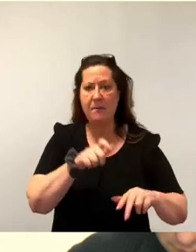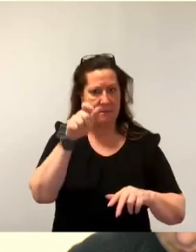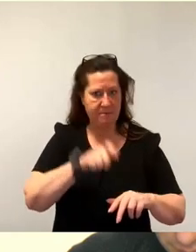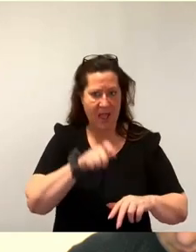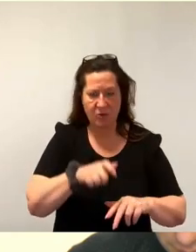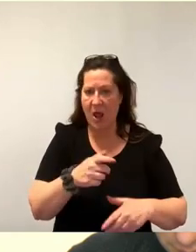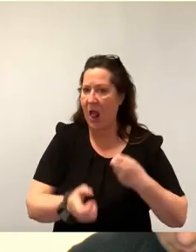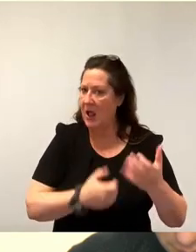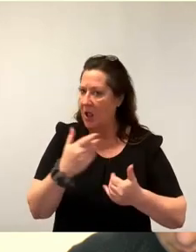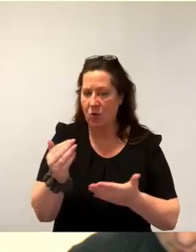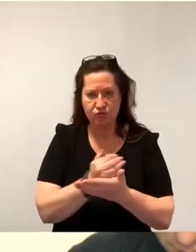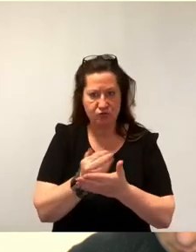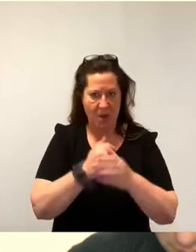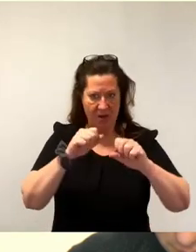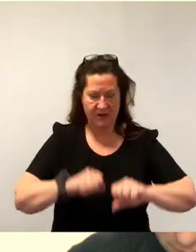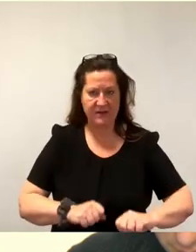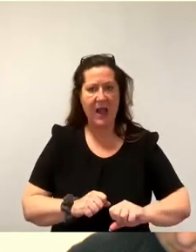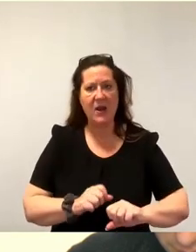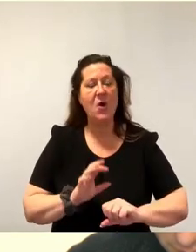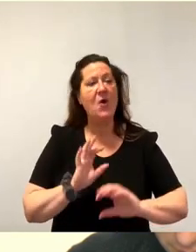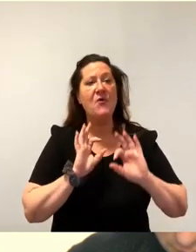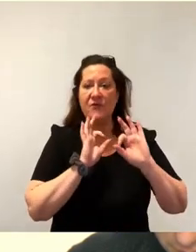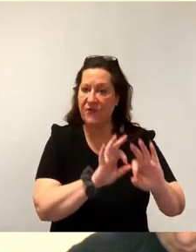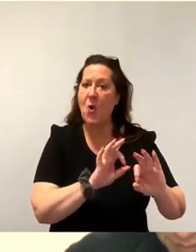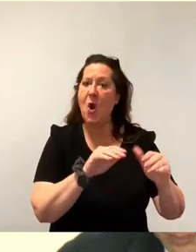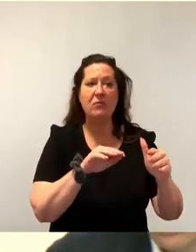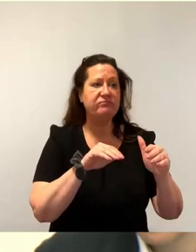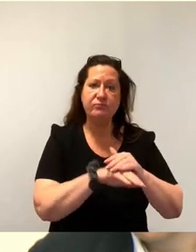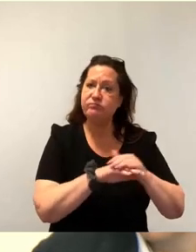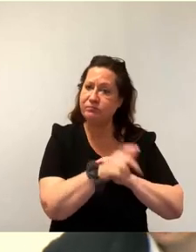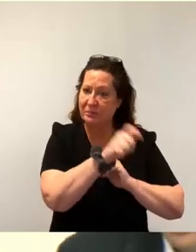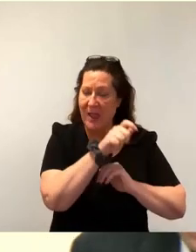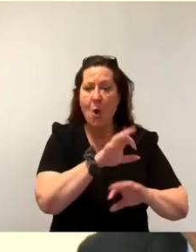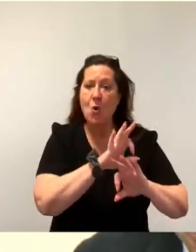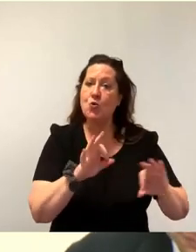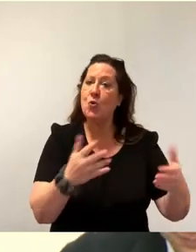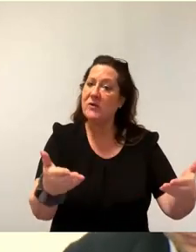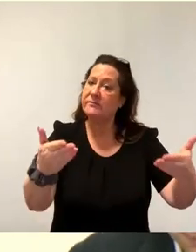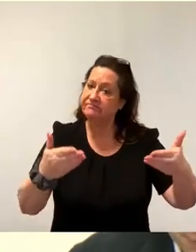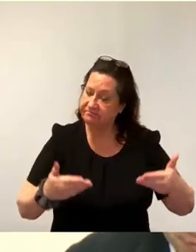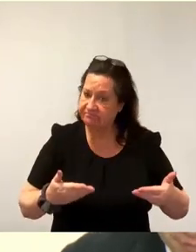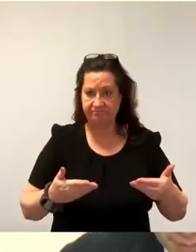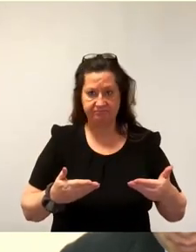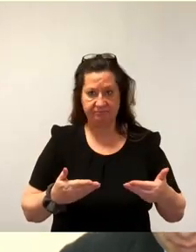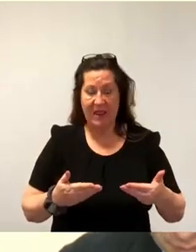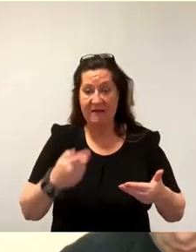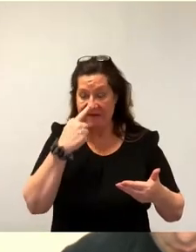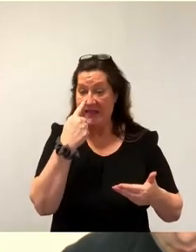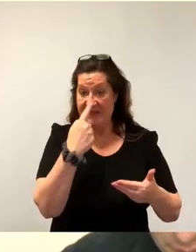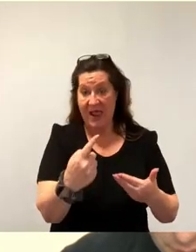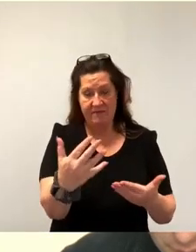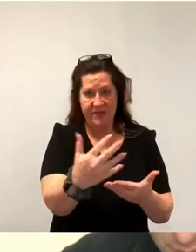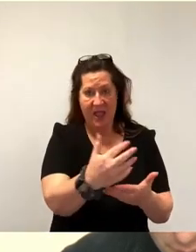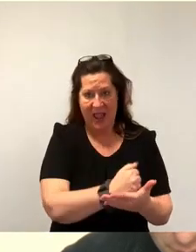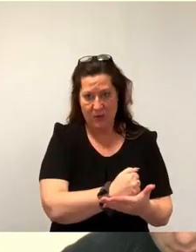für die Geflüchteten hier gut anzukommen. Und sobald sie ein eigenes Einkommen haben, obliegt es